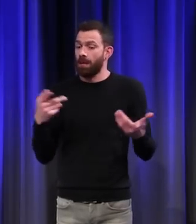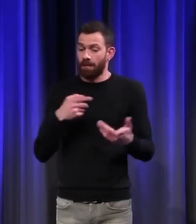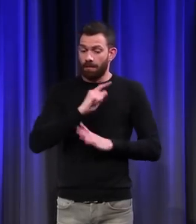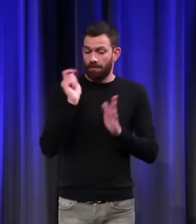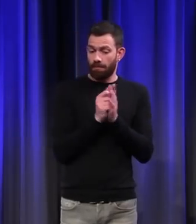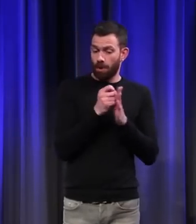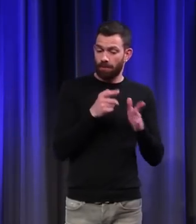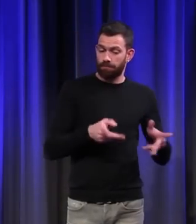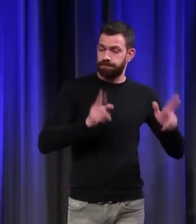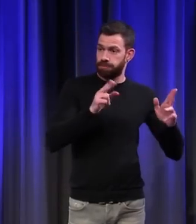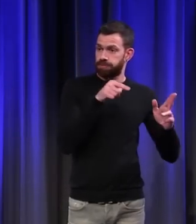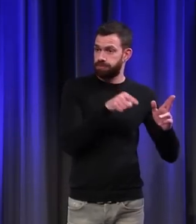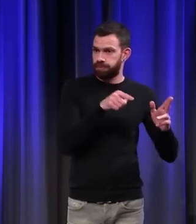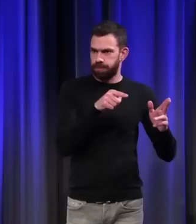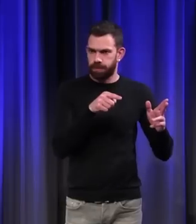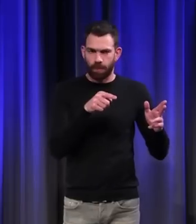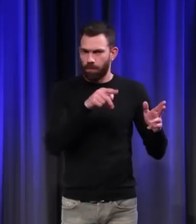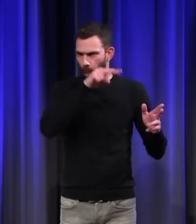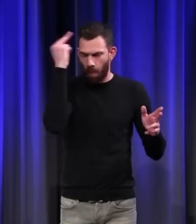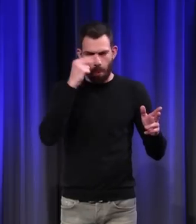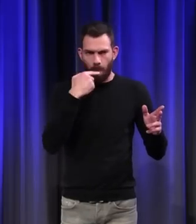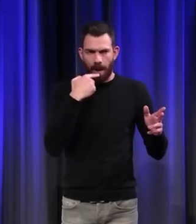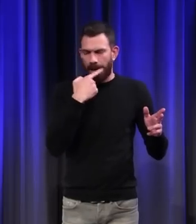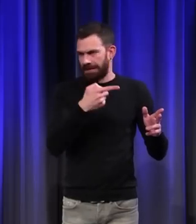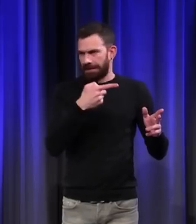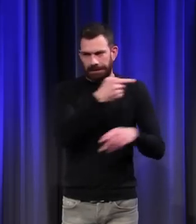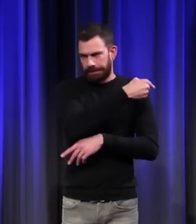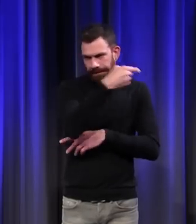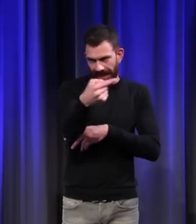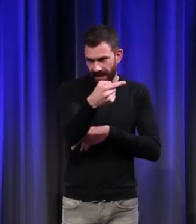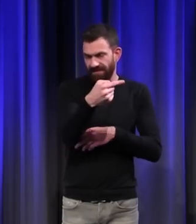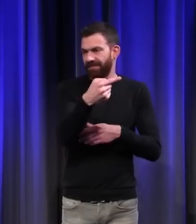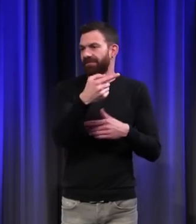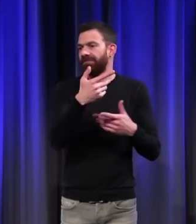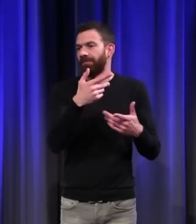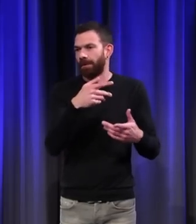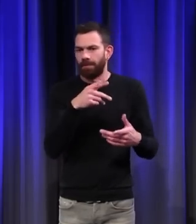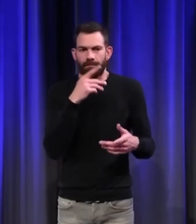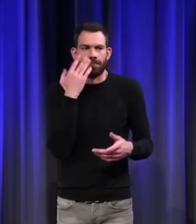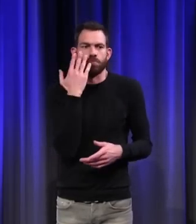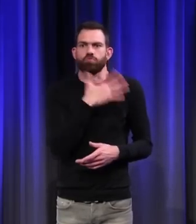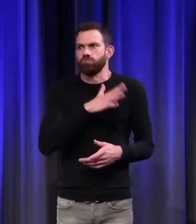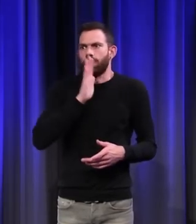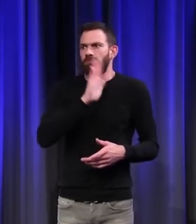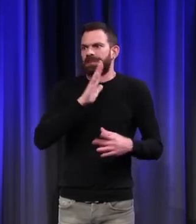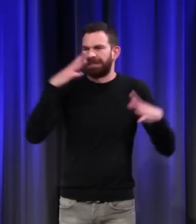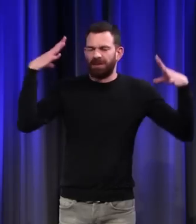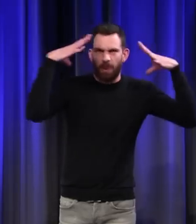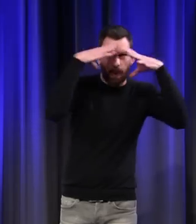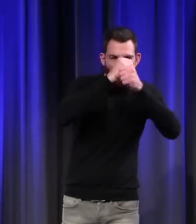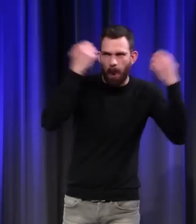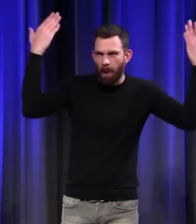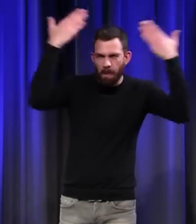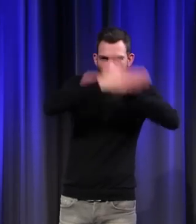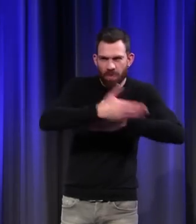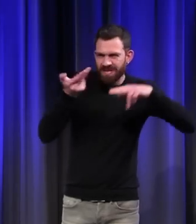haut Moyen-Âge, les mauvais aspects l'emportent sur les bons. C'est la couleur des ténèbres, de la nuit, de la